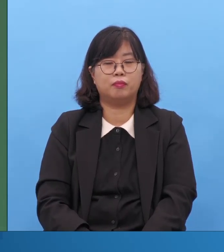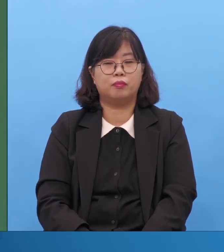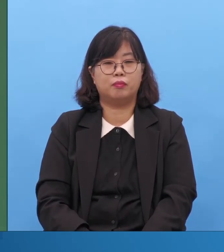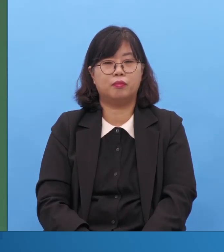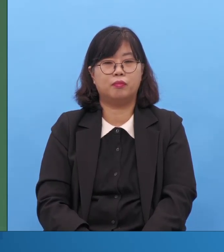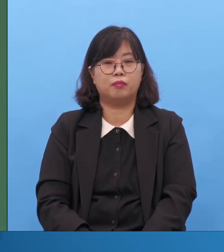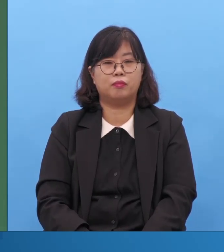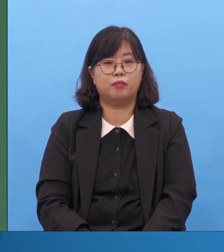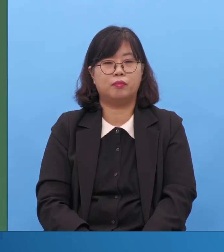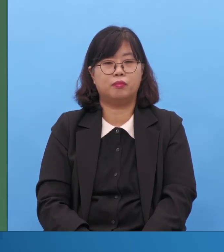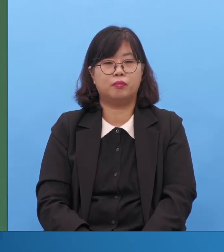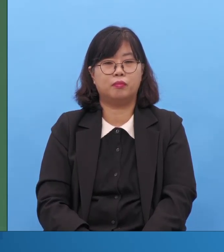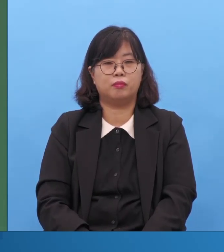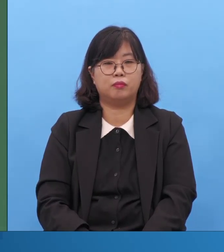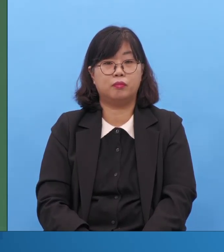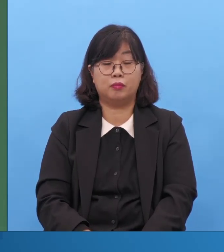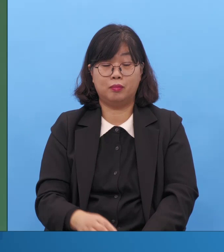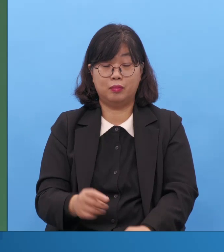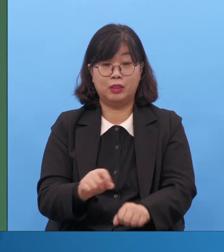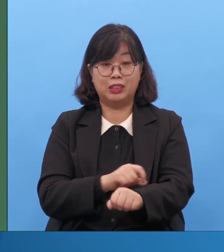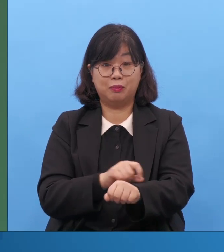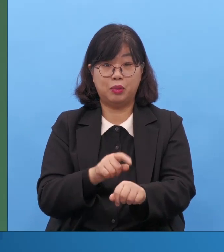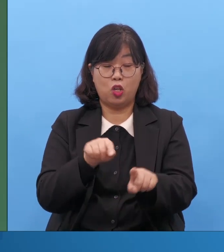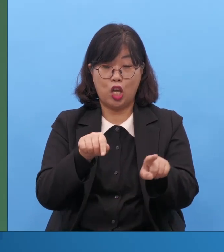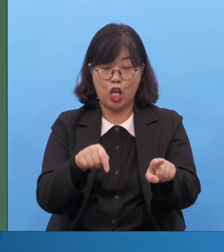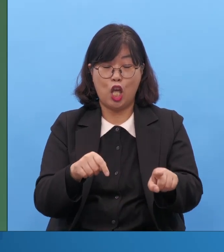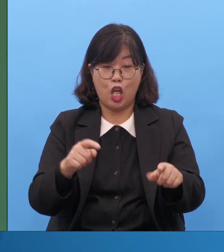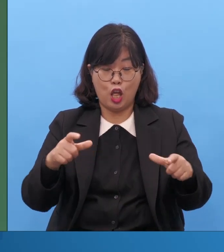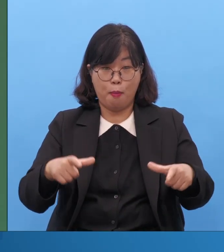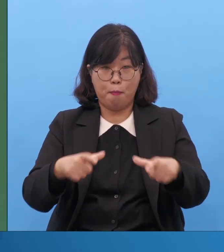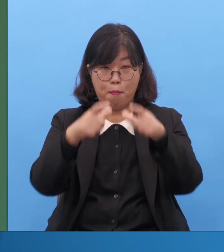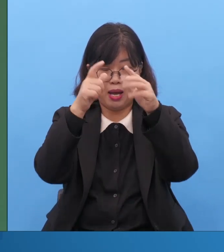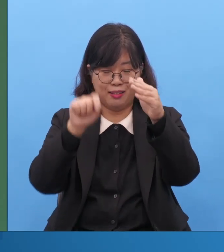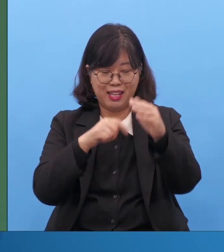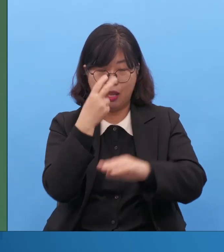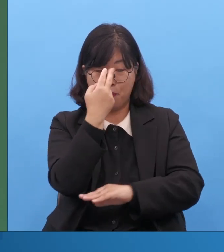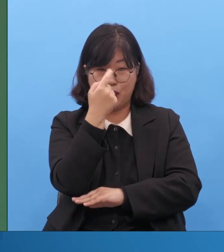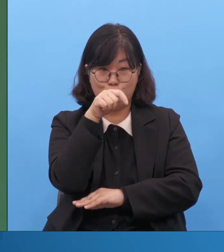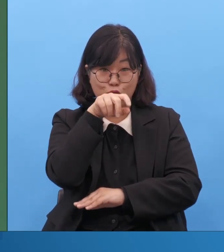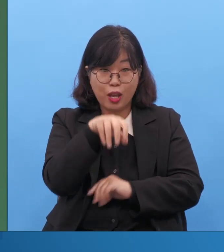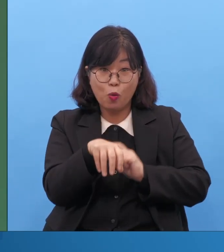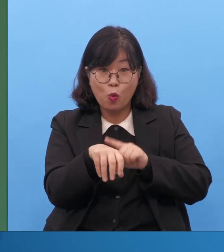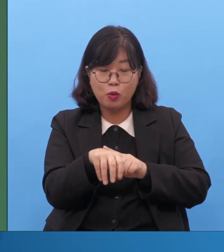13, 16, 16, 속에 있는 사람에게 빛을 살리는 거예요.